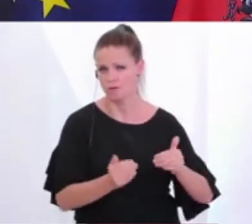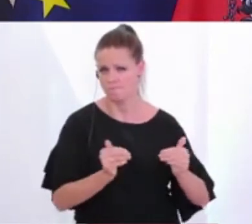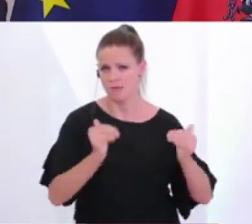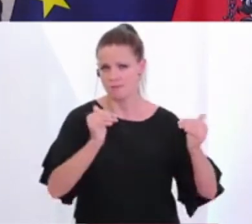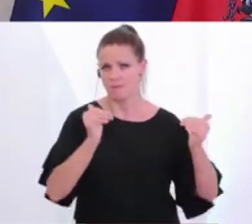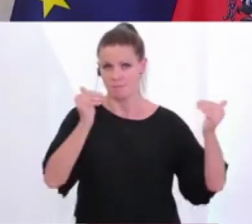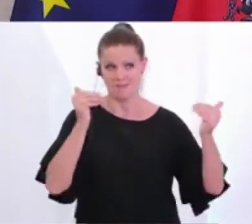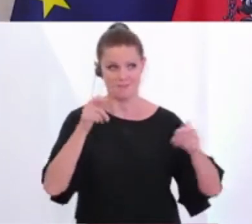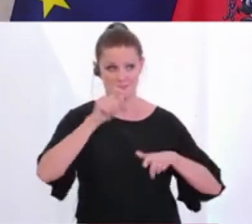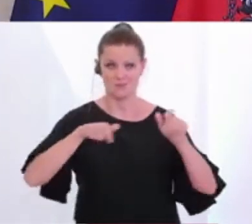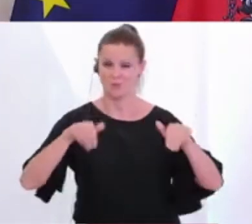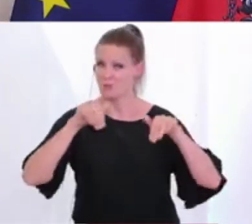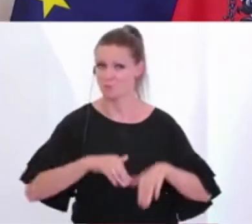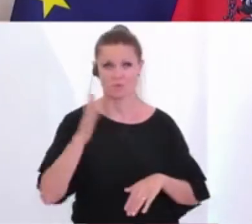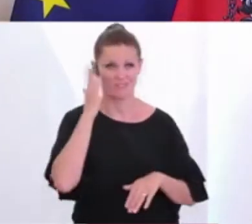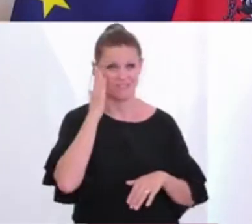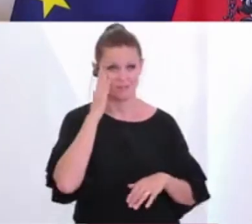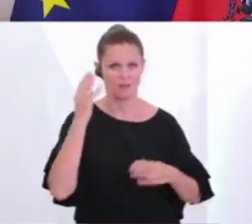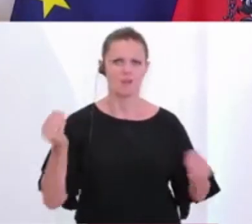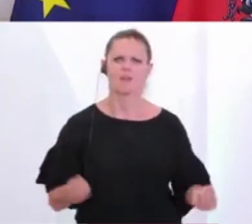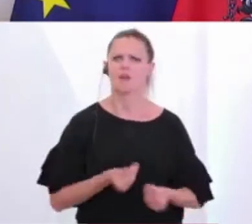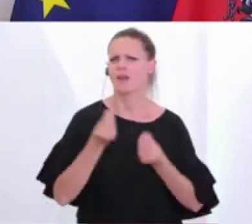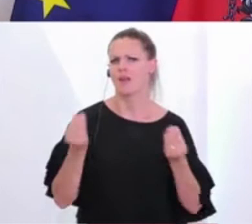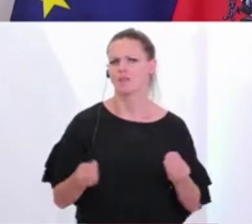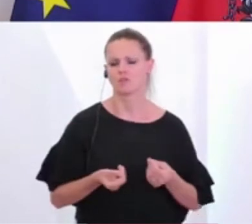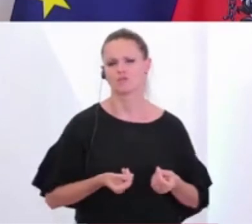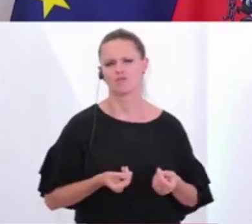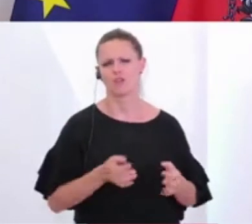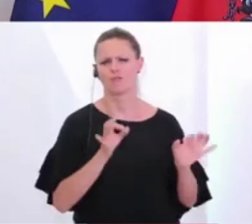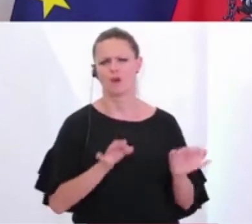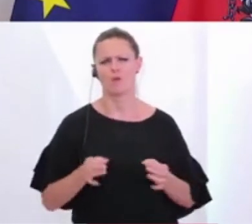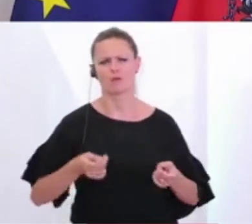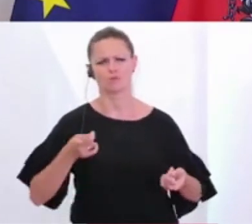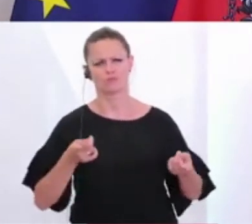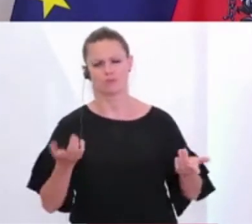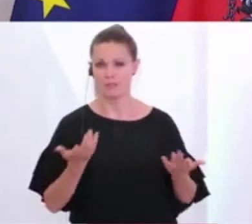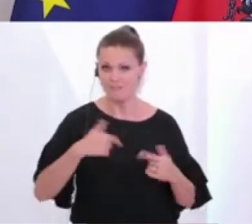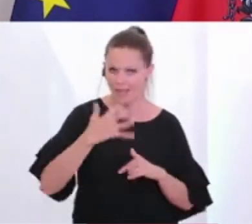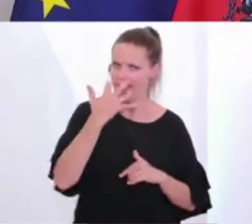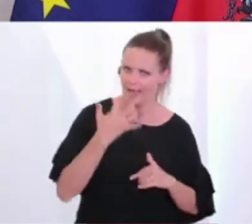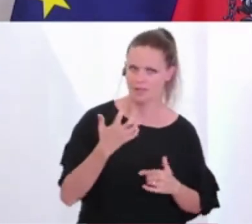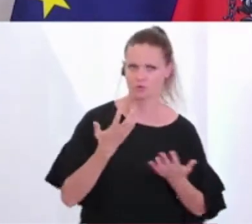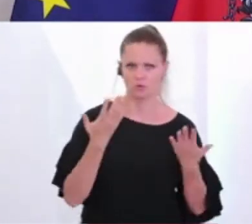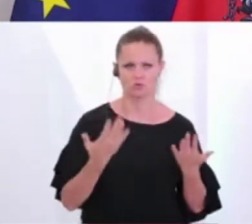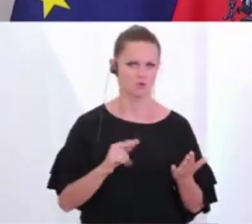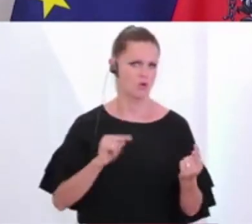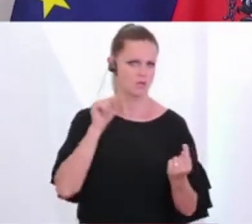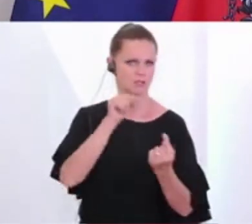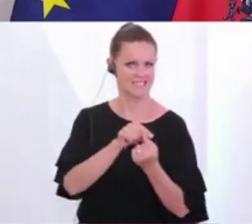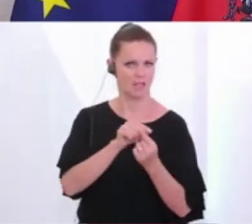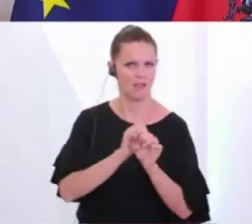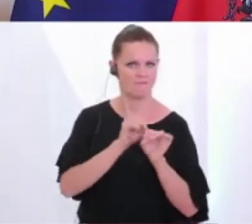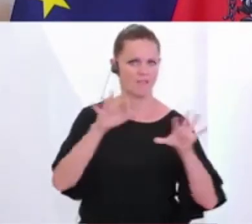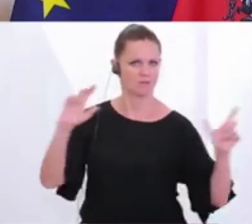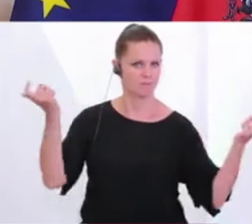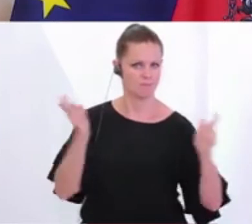Bewusstsein haben, dass es hier nicht um irgendeine leichtfertige Anordnung geht, sondern dass es uns ernst ist in dem Bestreben, das Virus